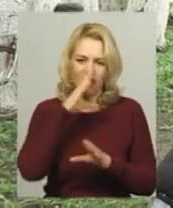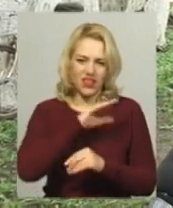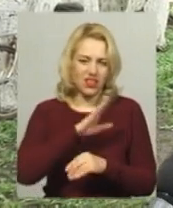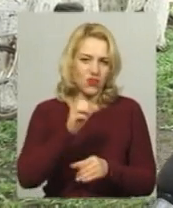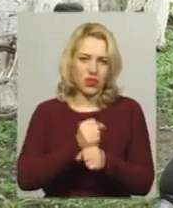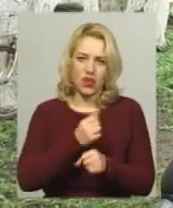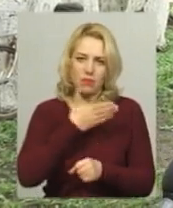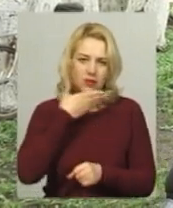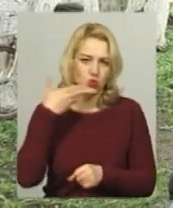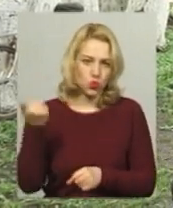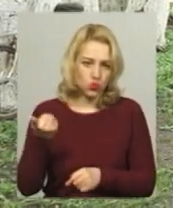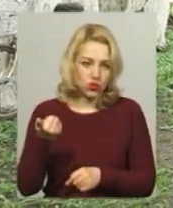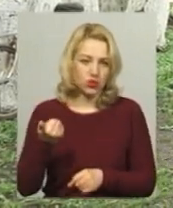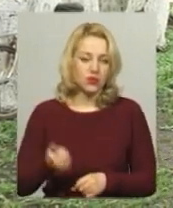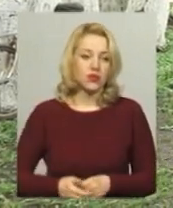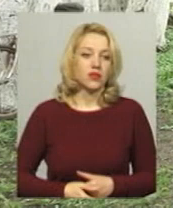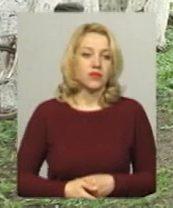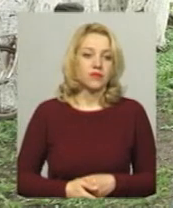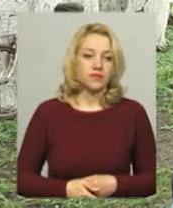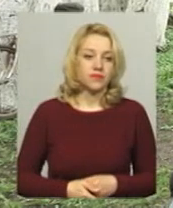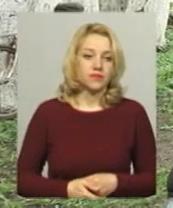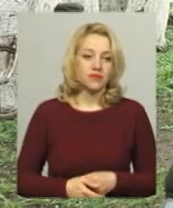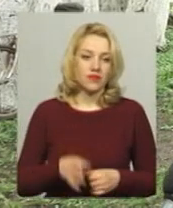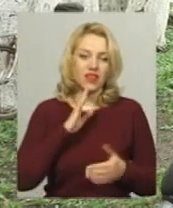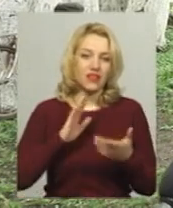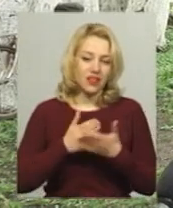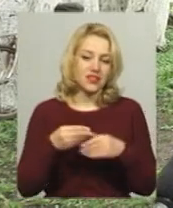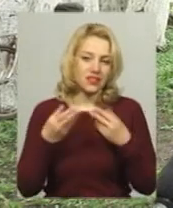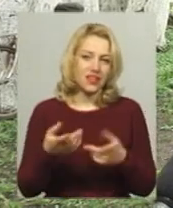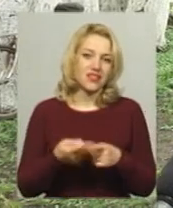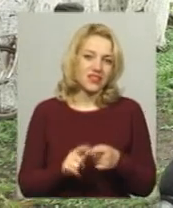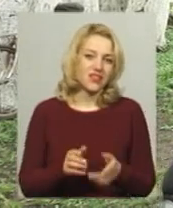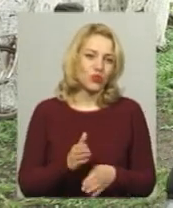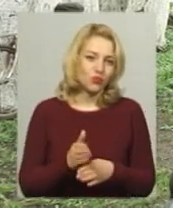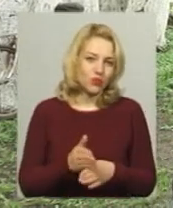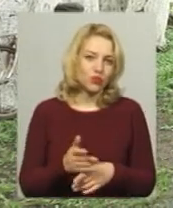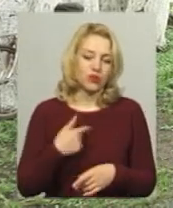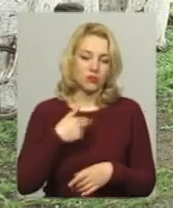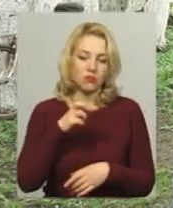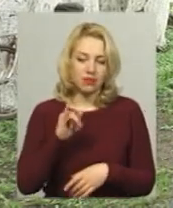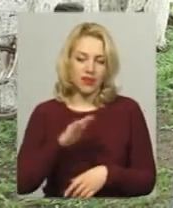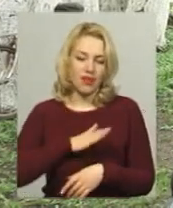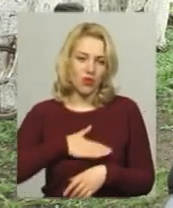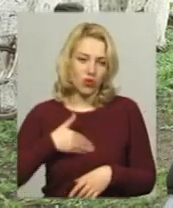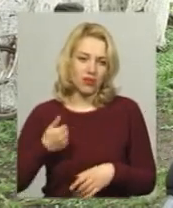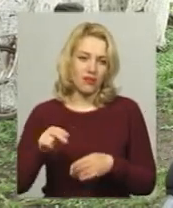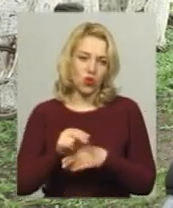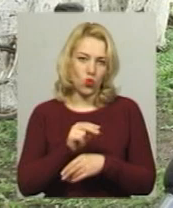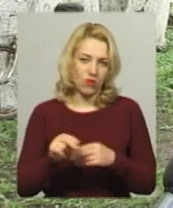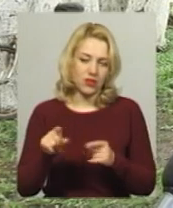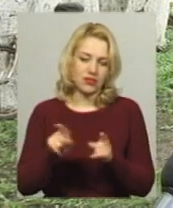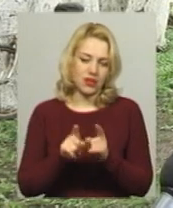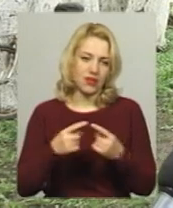якість надання тої і тої допомоги. Я би не хотів особисто лікуватися в таких